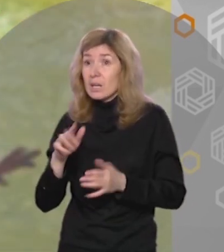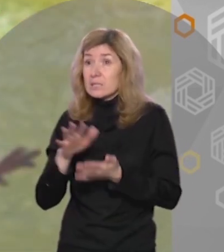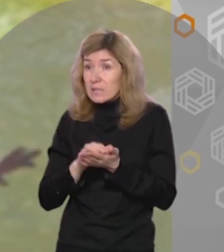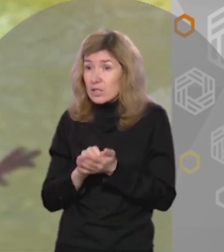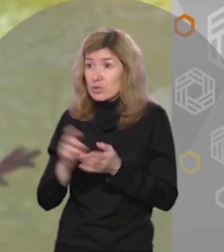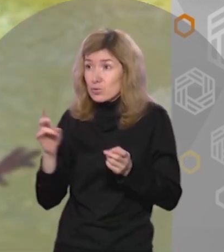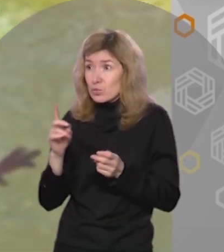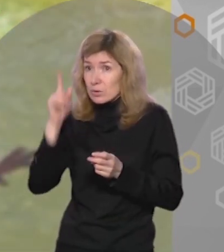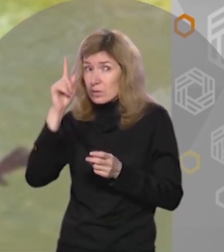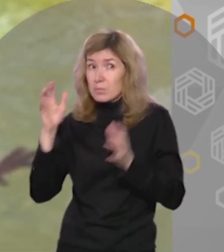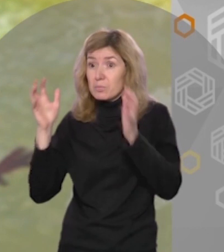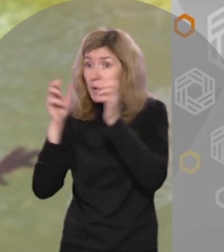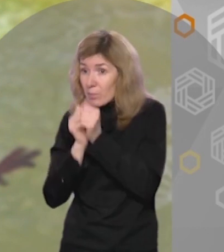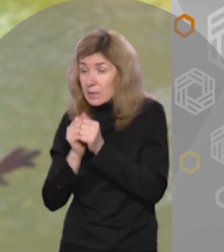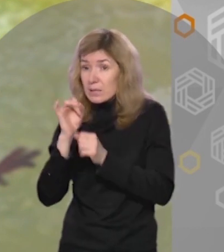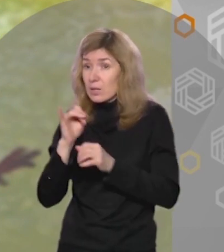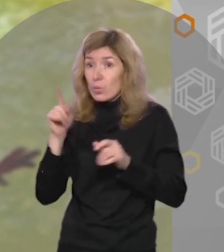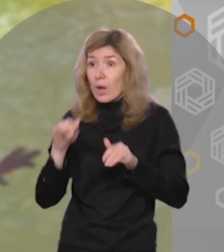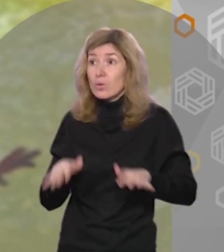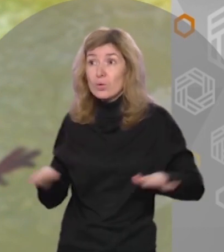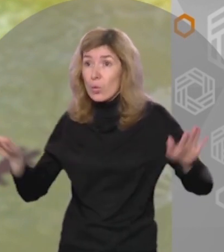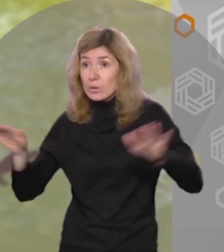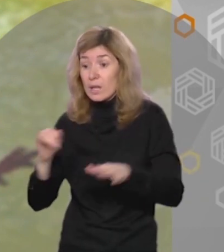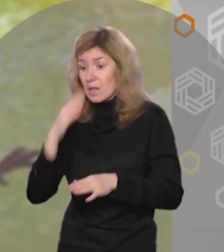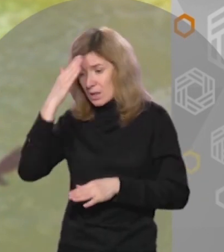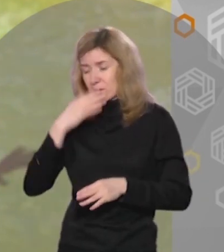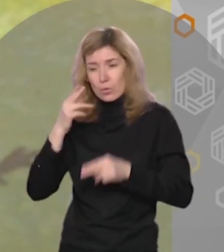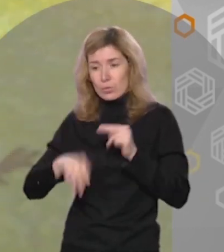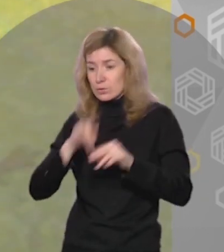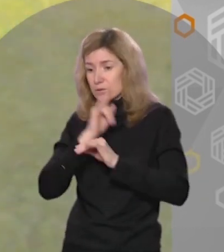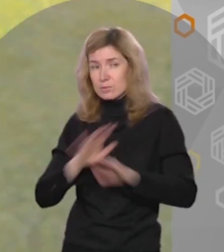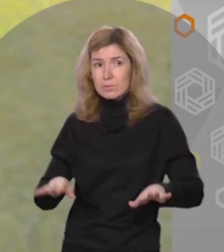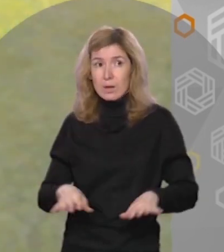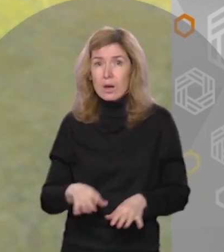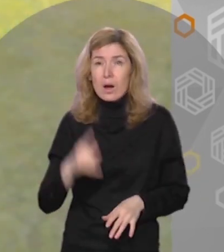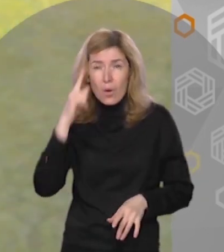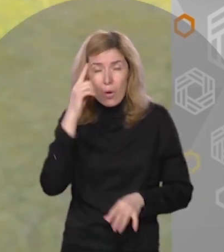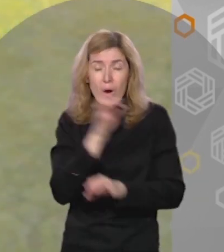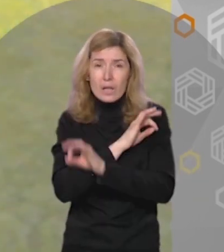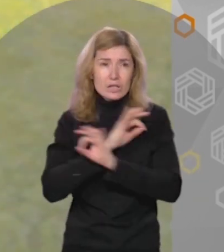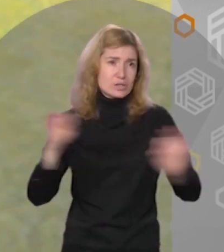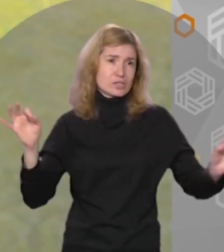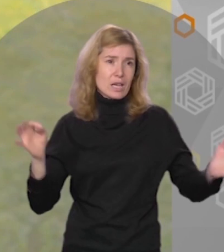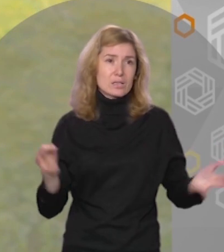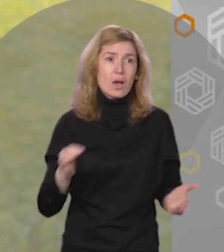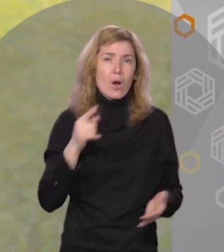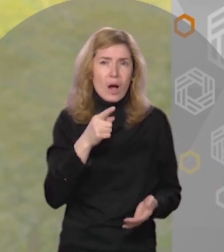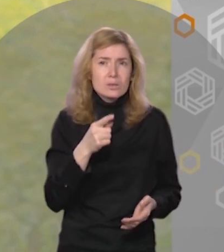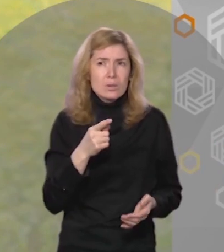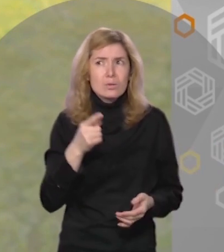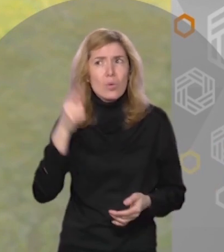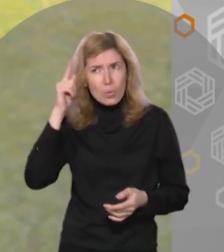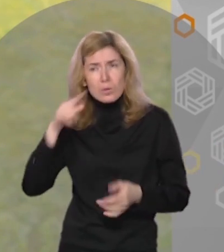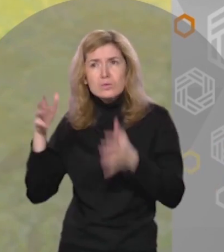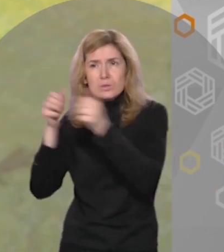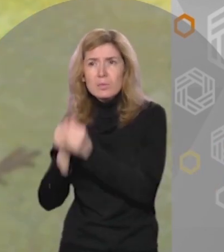соловья в наших краях Не улетит он, не кончится лето Гениально! Но только как ты его